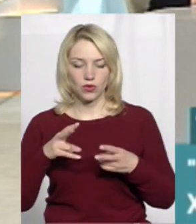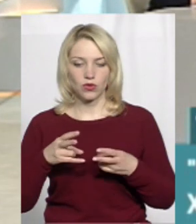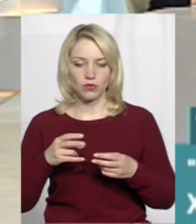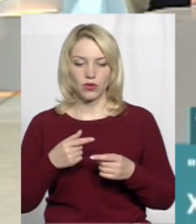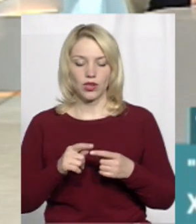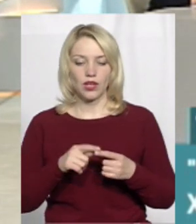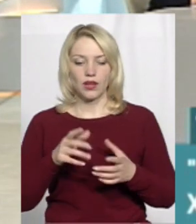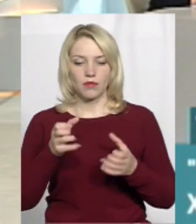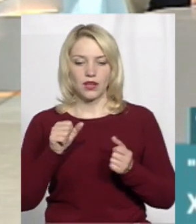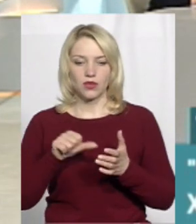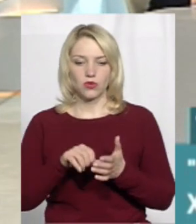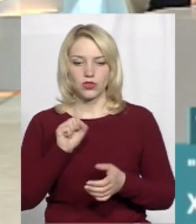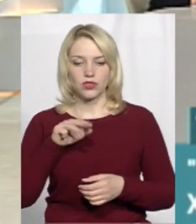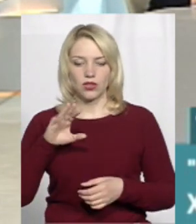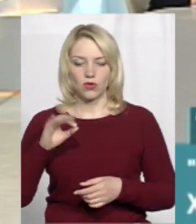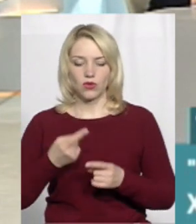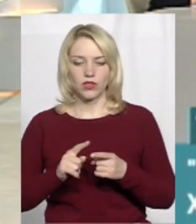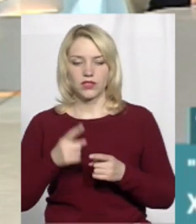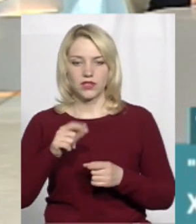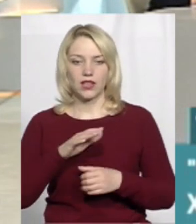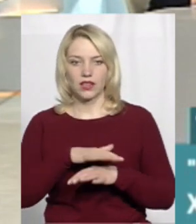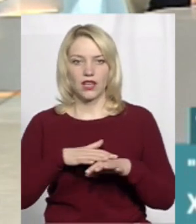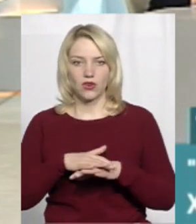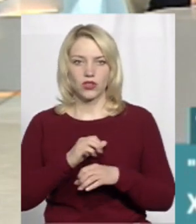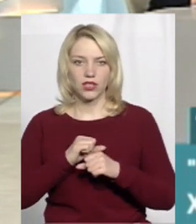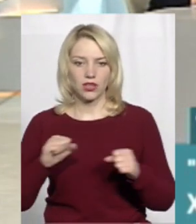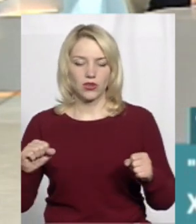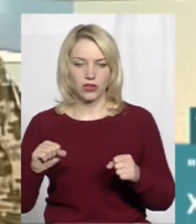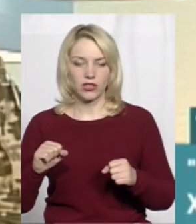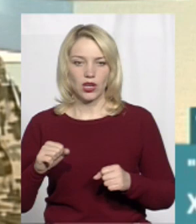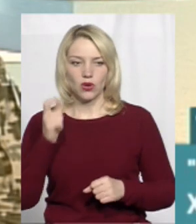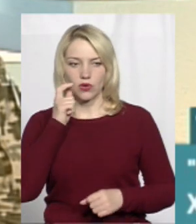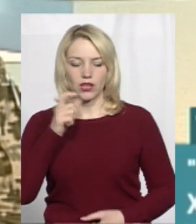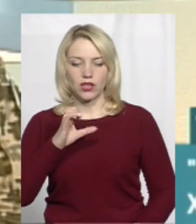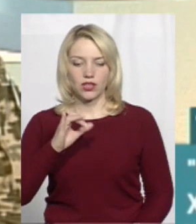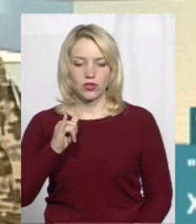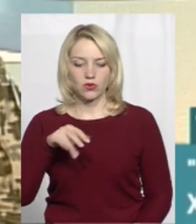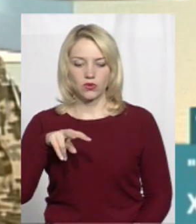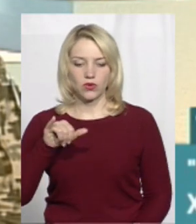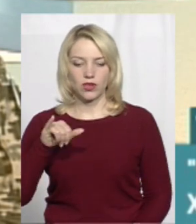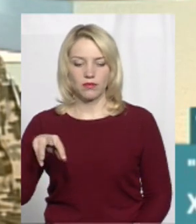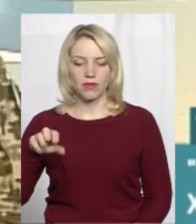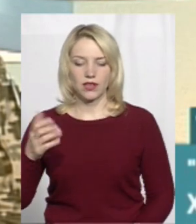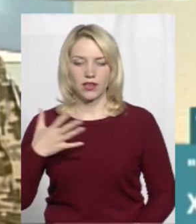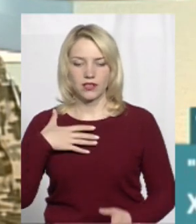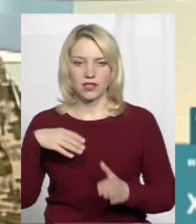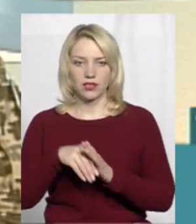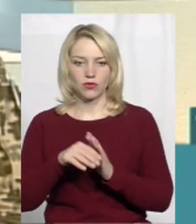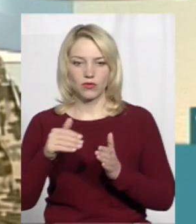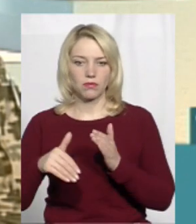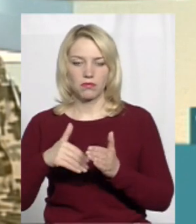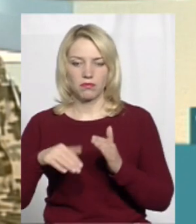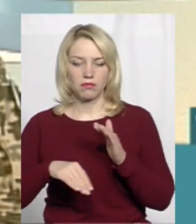АТО. Один із них – народний герой України Анатолій Суліма, який загинув під Дебальцево.